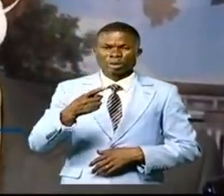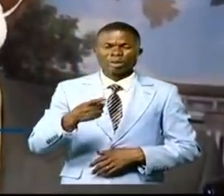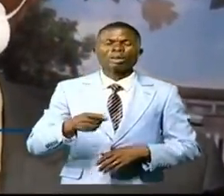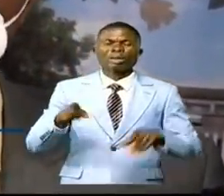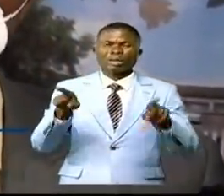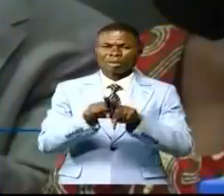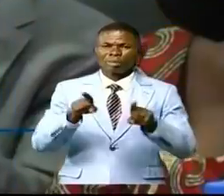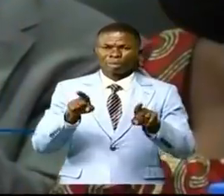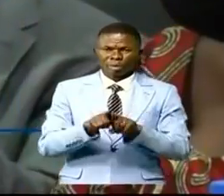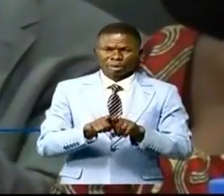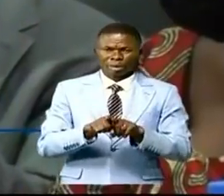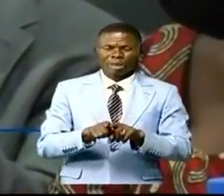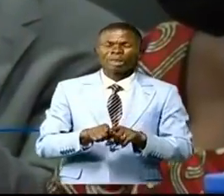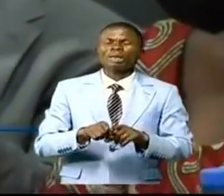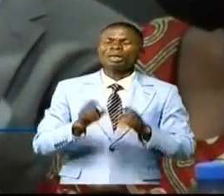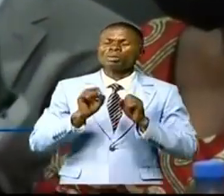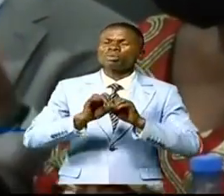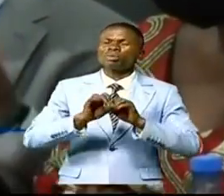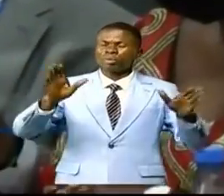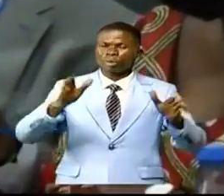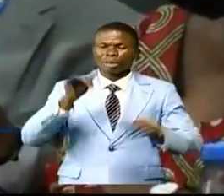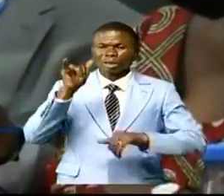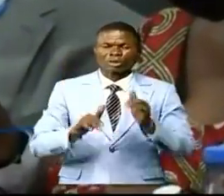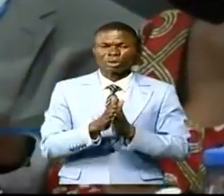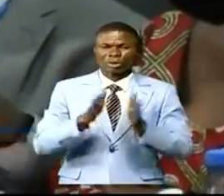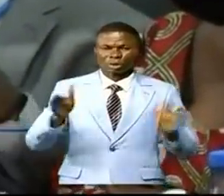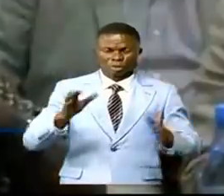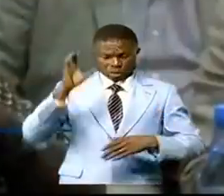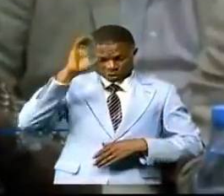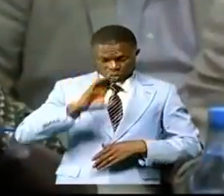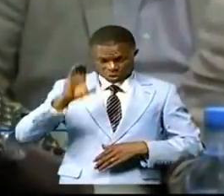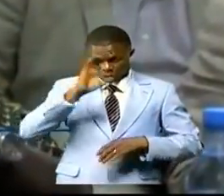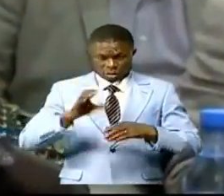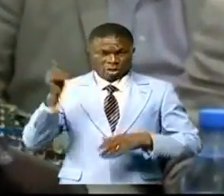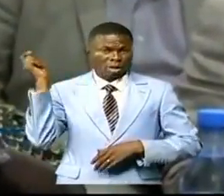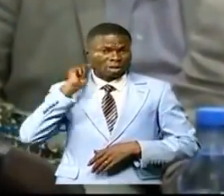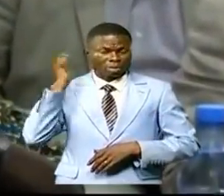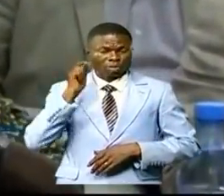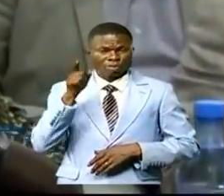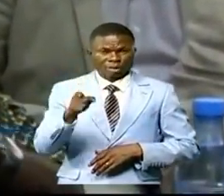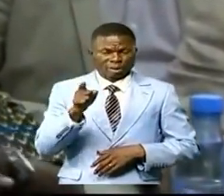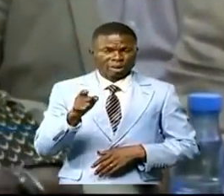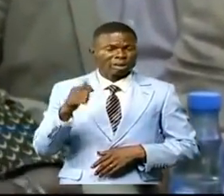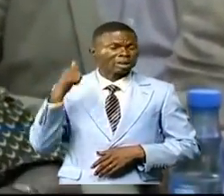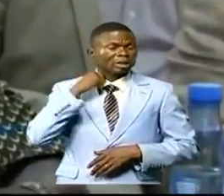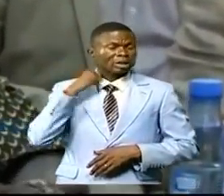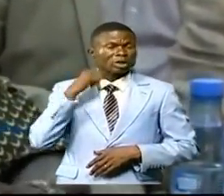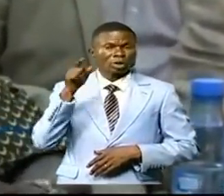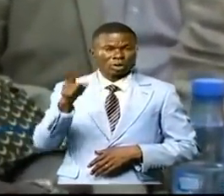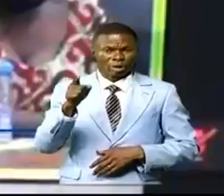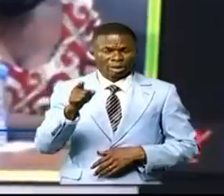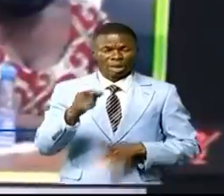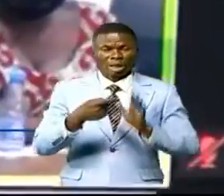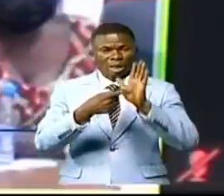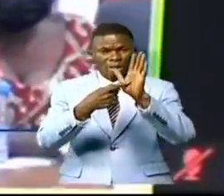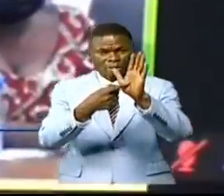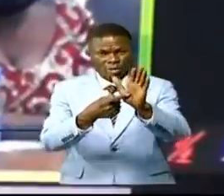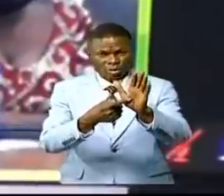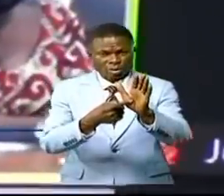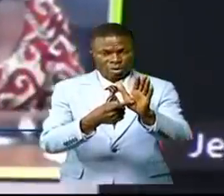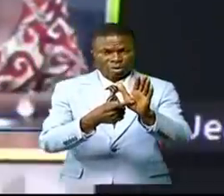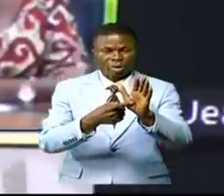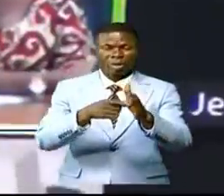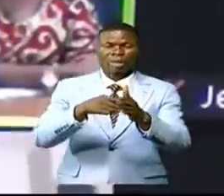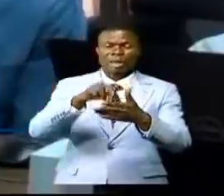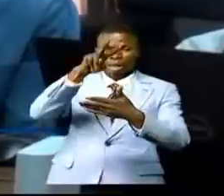est tout à fait tendue le secrétaire général à la recherche le professeur docteur Antoine Chimpi a présenté sa propre